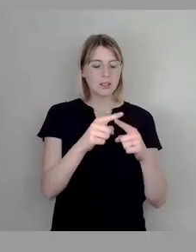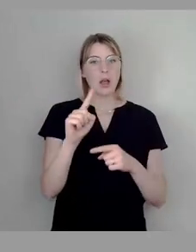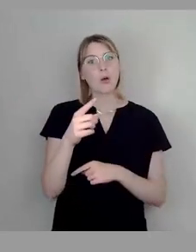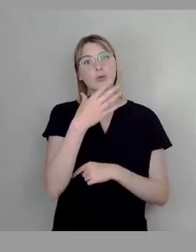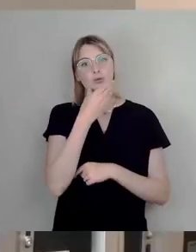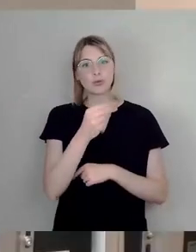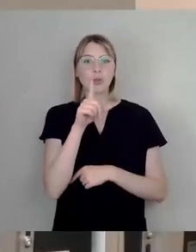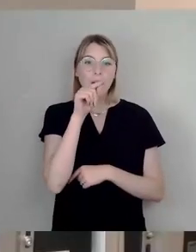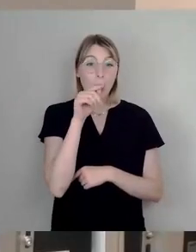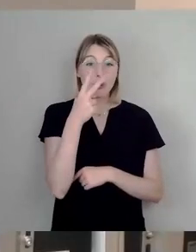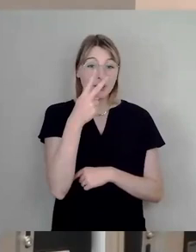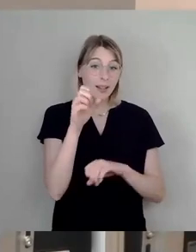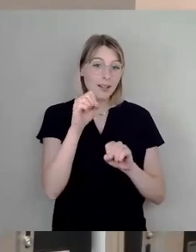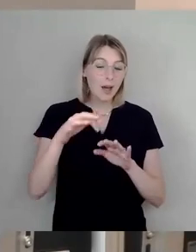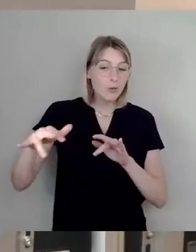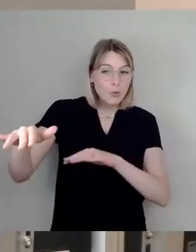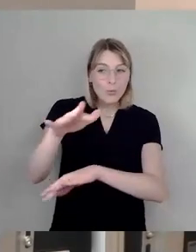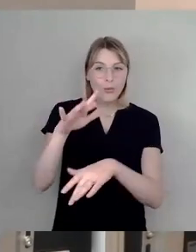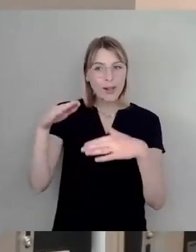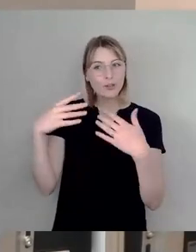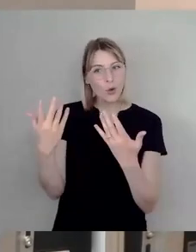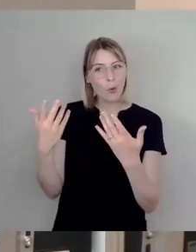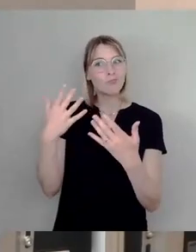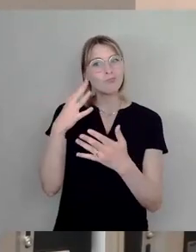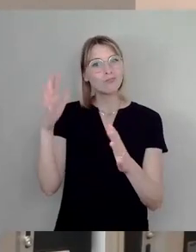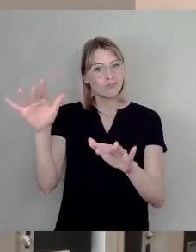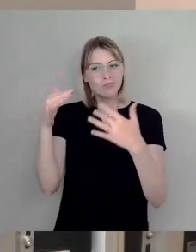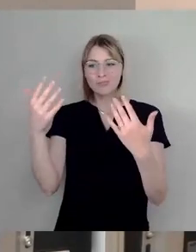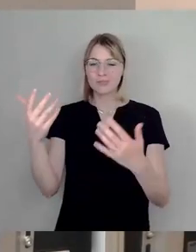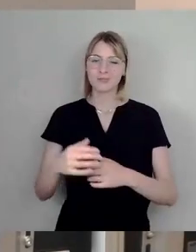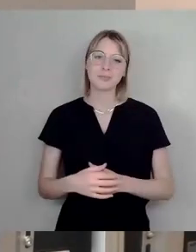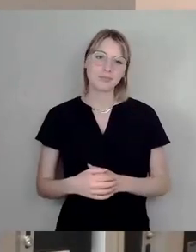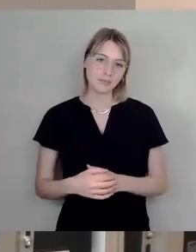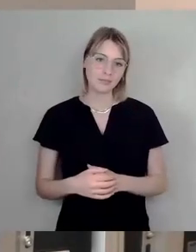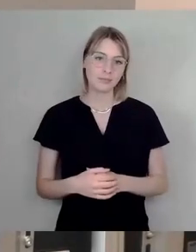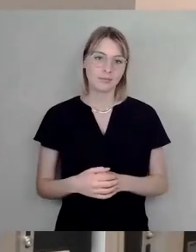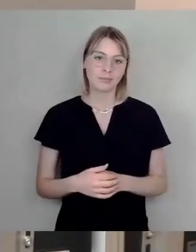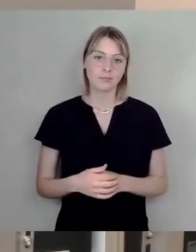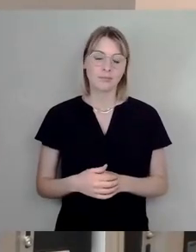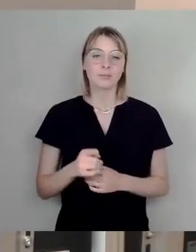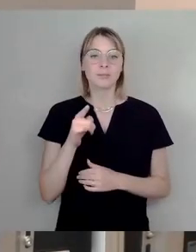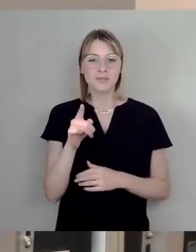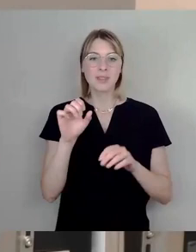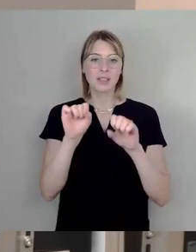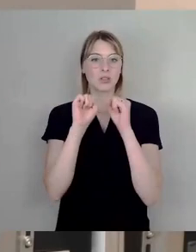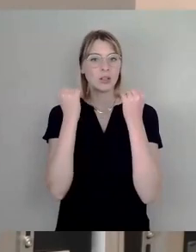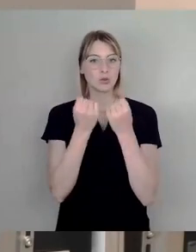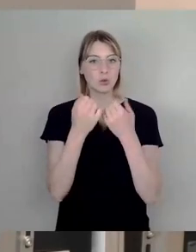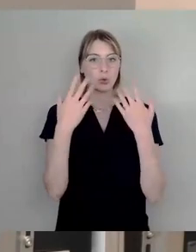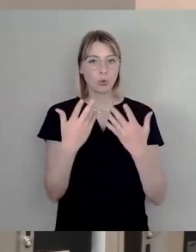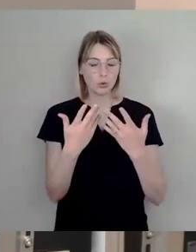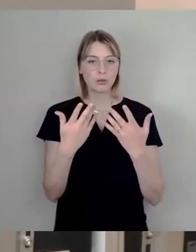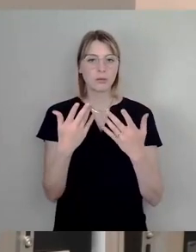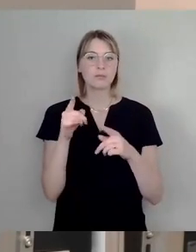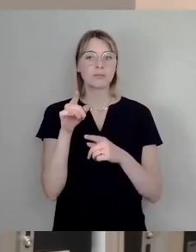dieses Umfeld bereichern. Und wir haben hier eine Situation, die sicherlich nicht zu den